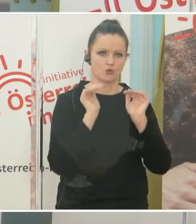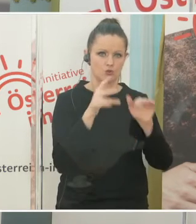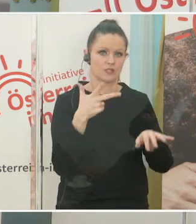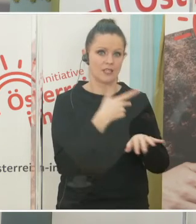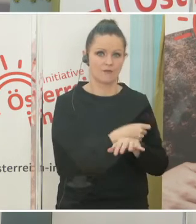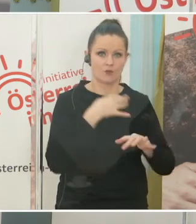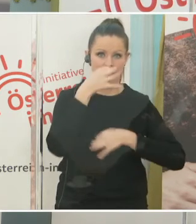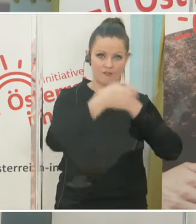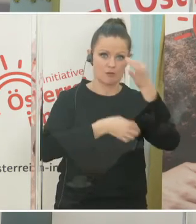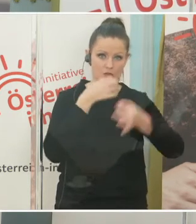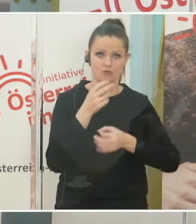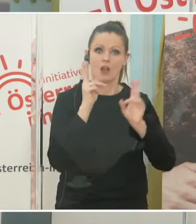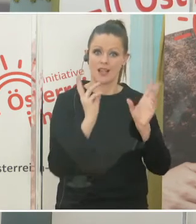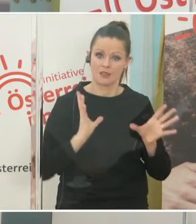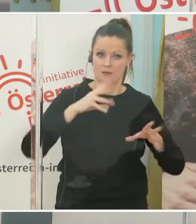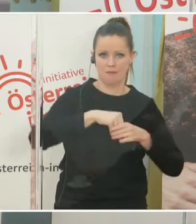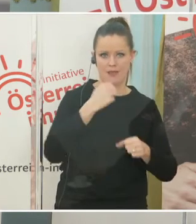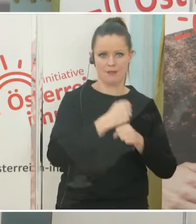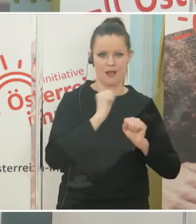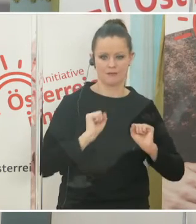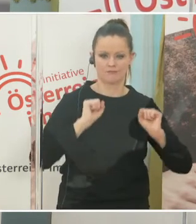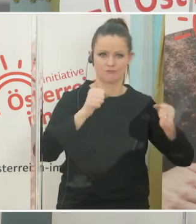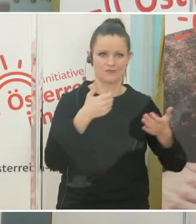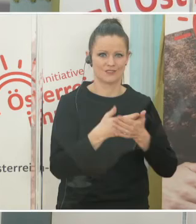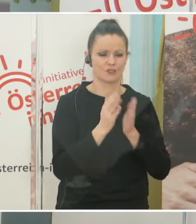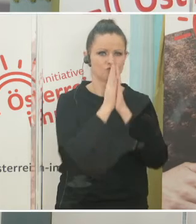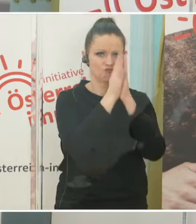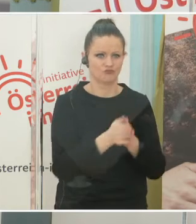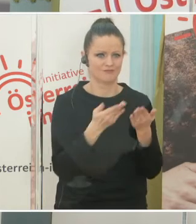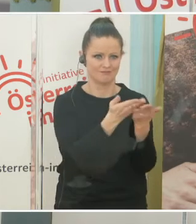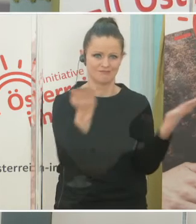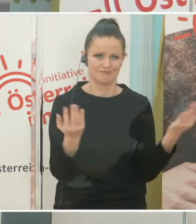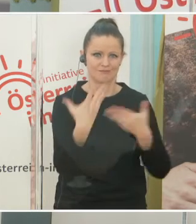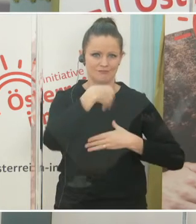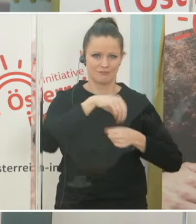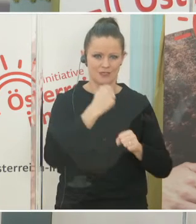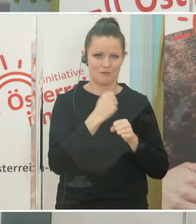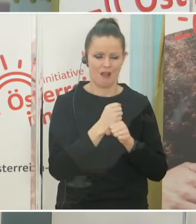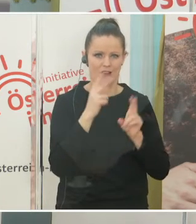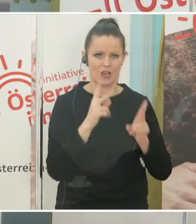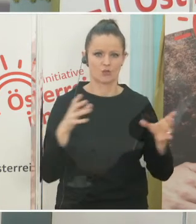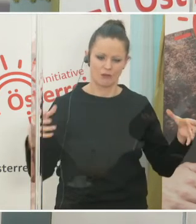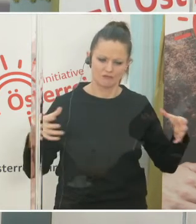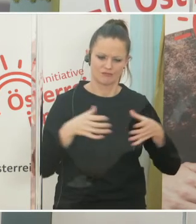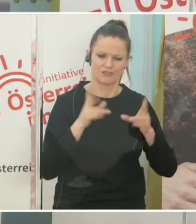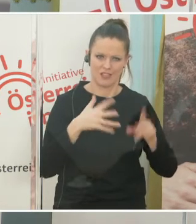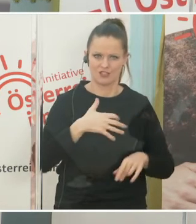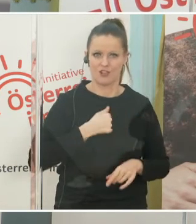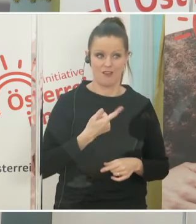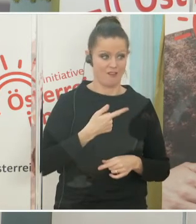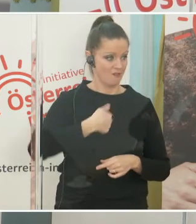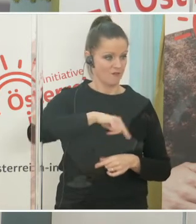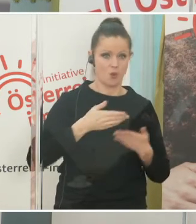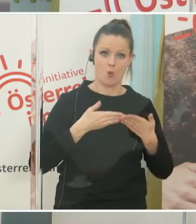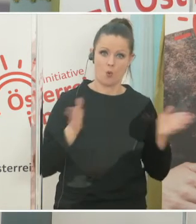dieser Initiative werden. Und dazu rufen wir auch explizit auf, denn nur gemeinsam werden wir diese Dinge schaffen können. Wir sind offen für